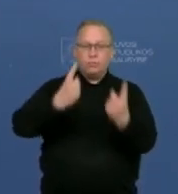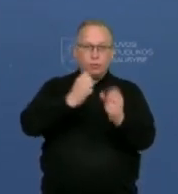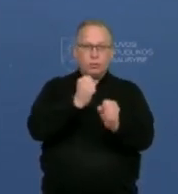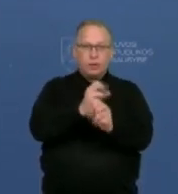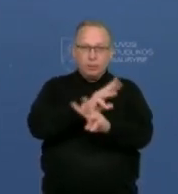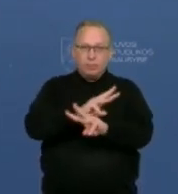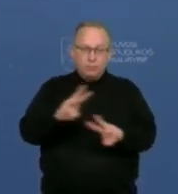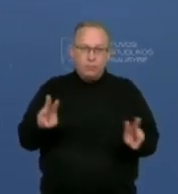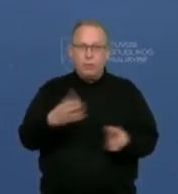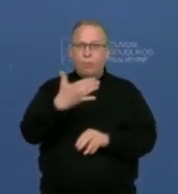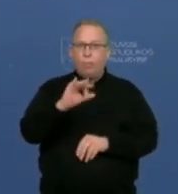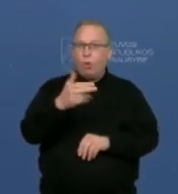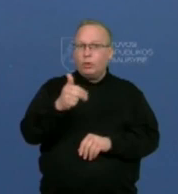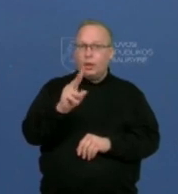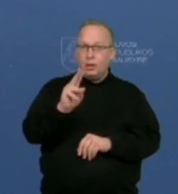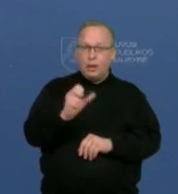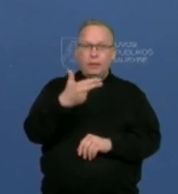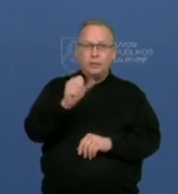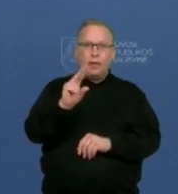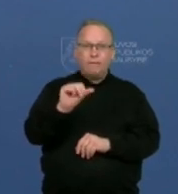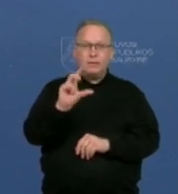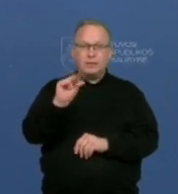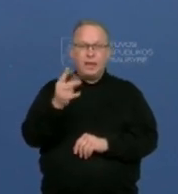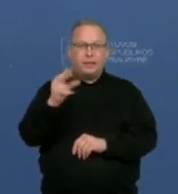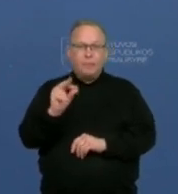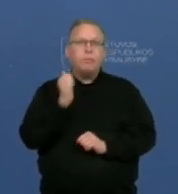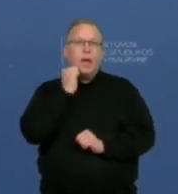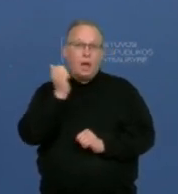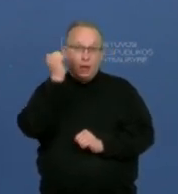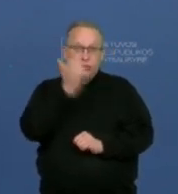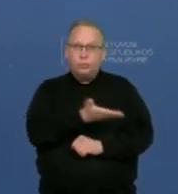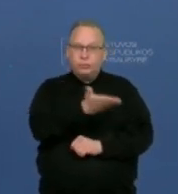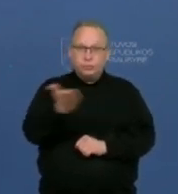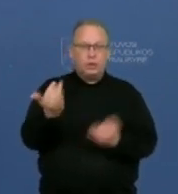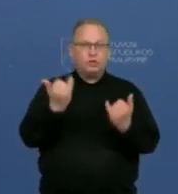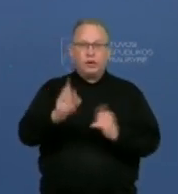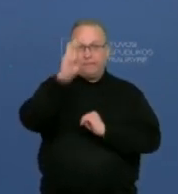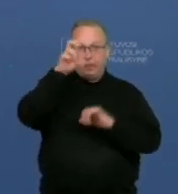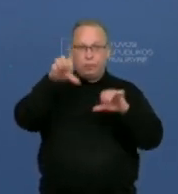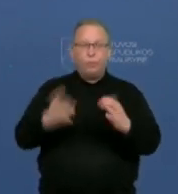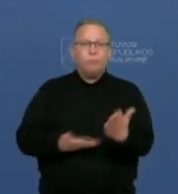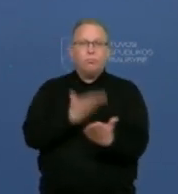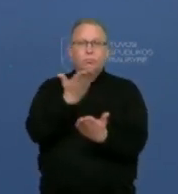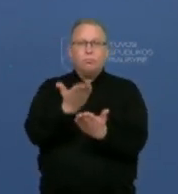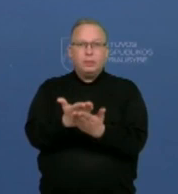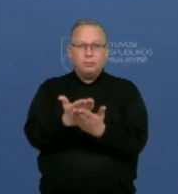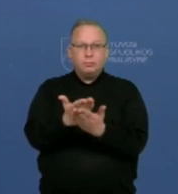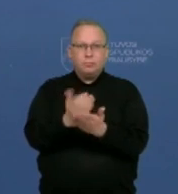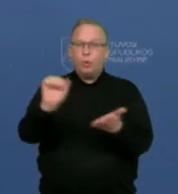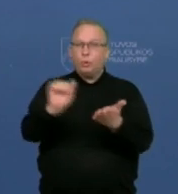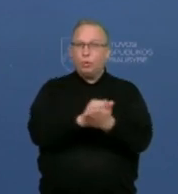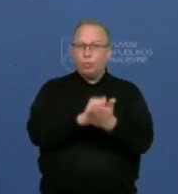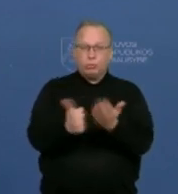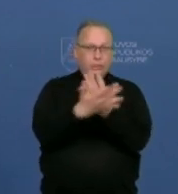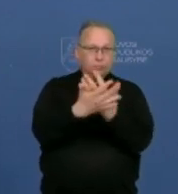ministrė Monika Narickė, neprašau. Ačiū labai, gerbėmėjai. Šiandieną vyriausybėje pristatėme paketą